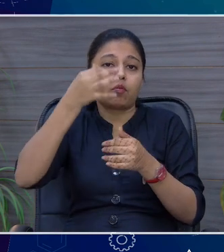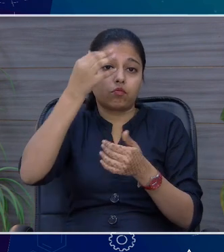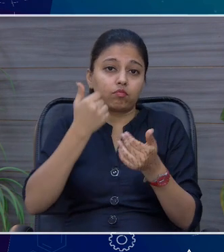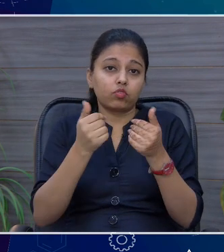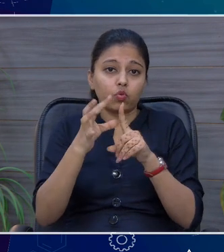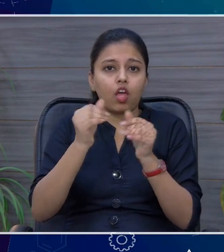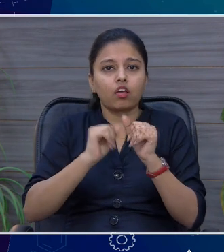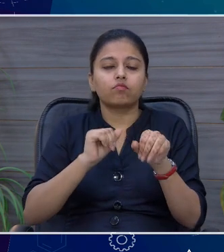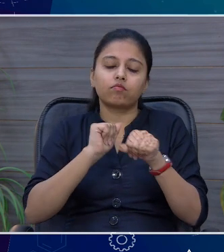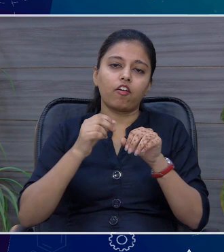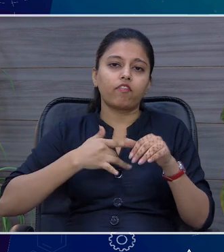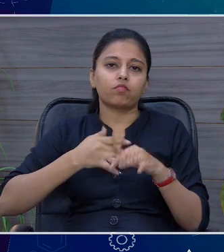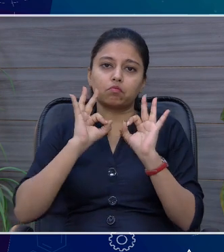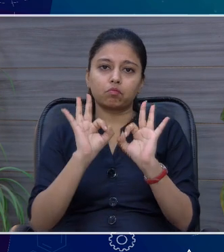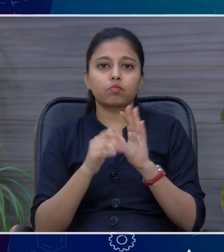लगता है बहुत बहुत